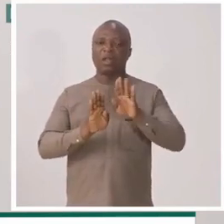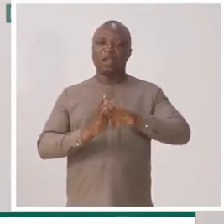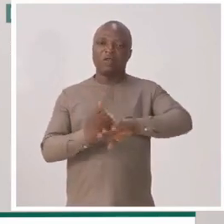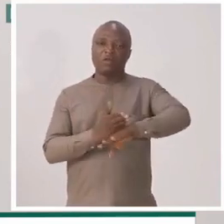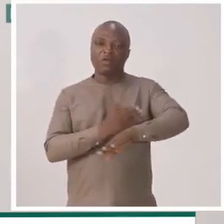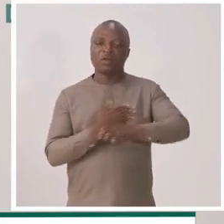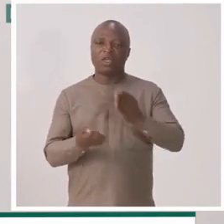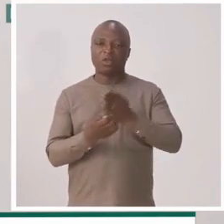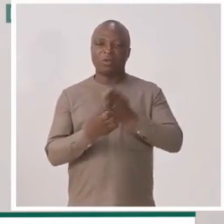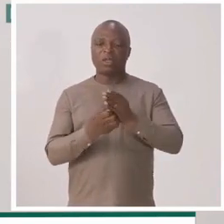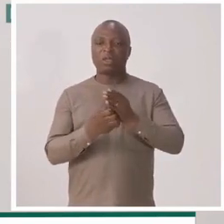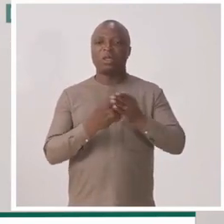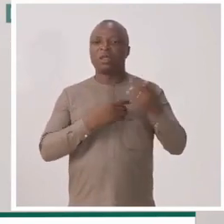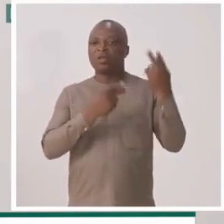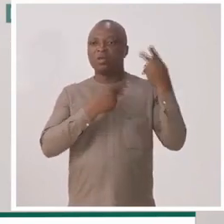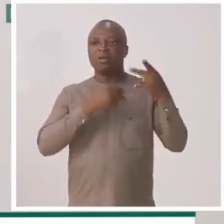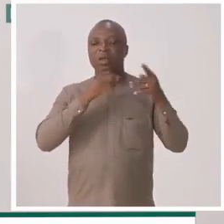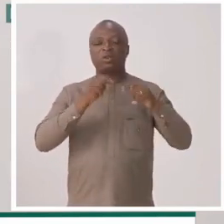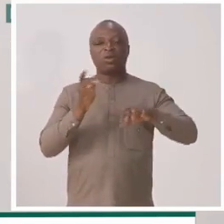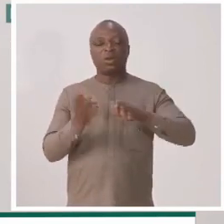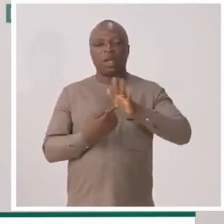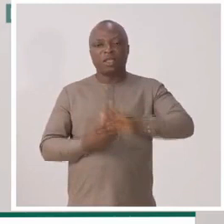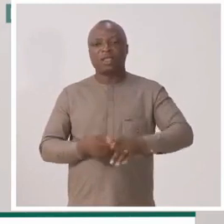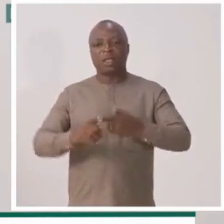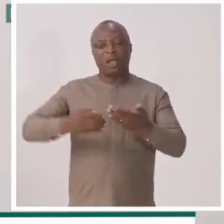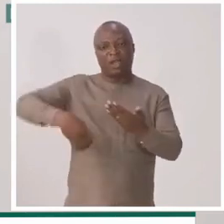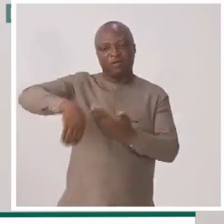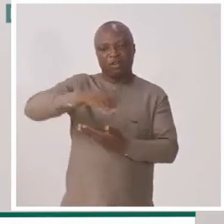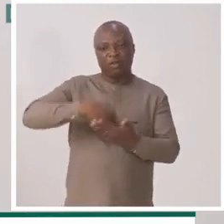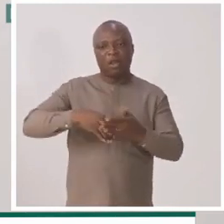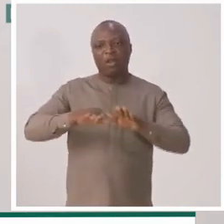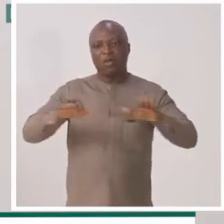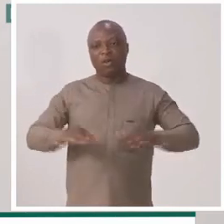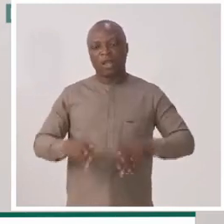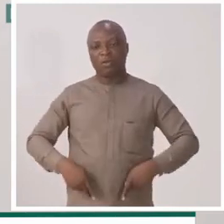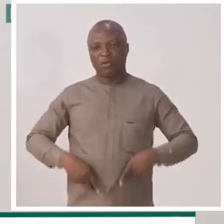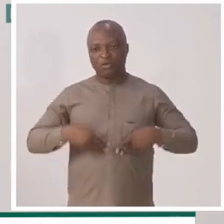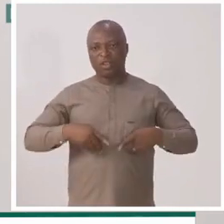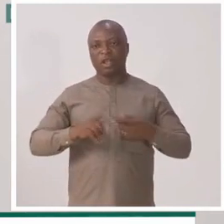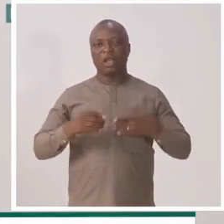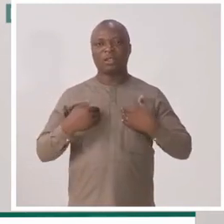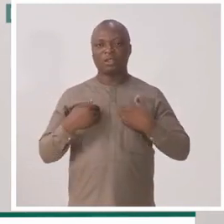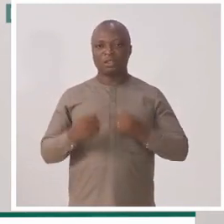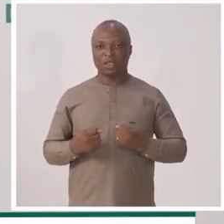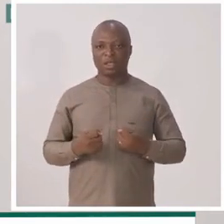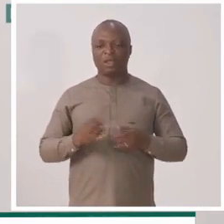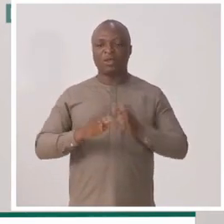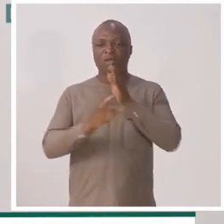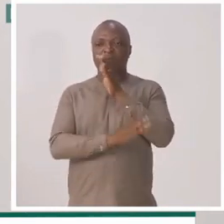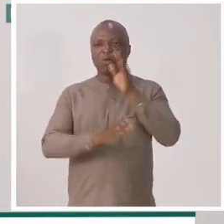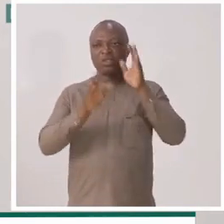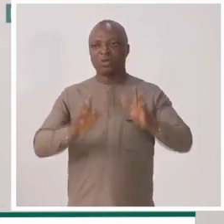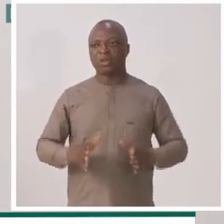à une évolution économique qui ne porte pas trop atteinte à l'environnement, au cadre de vie, à la santé